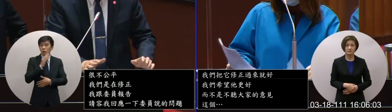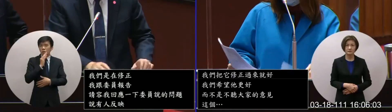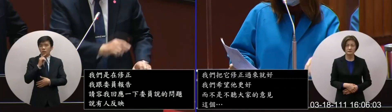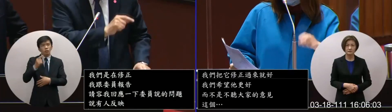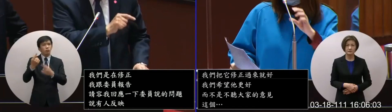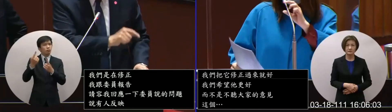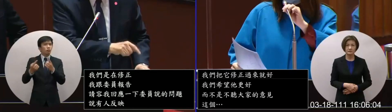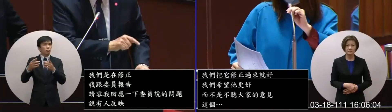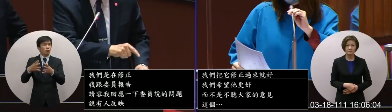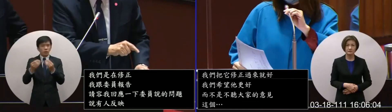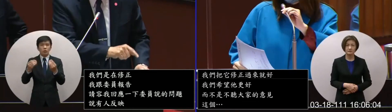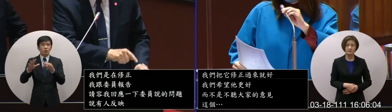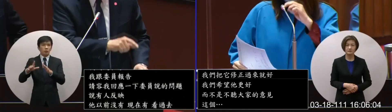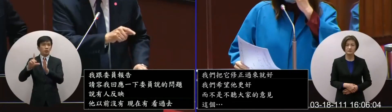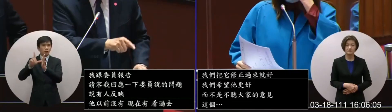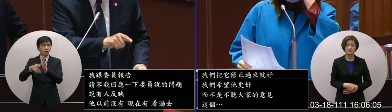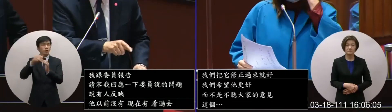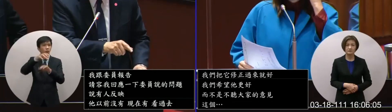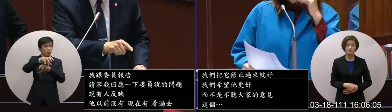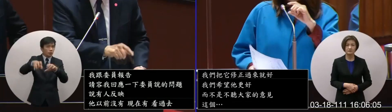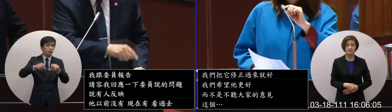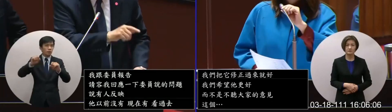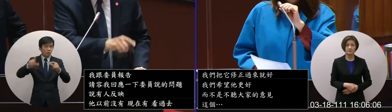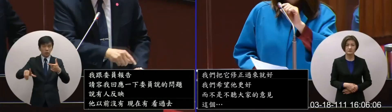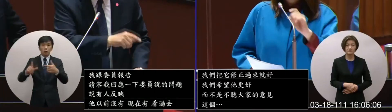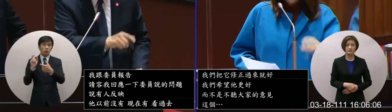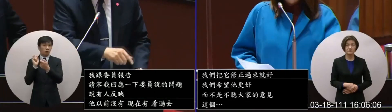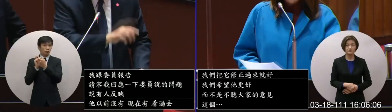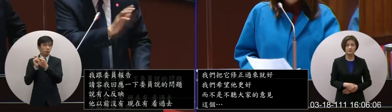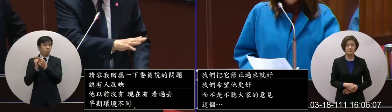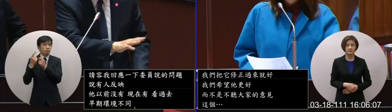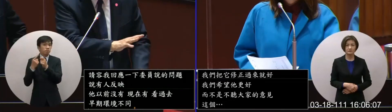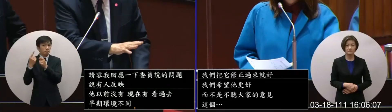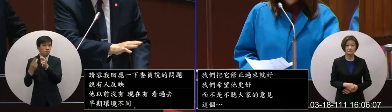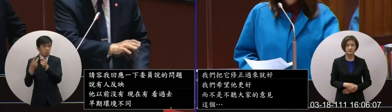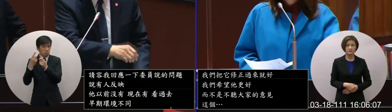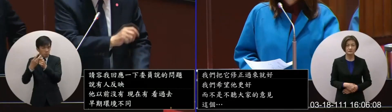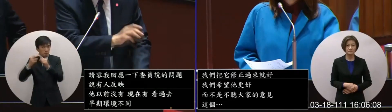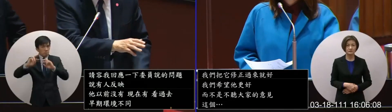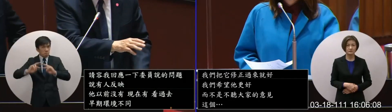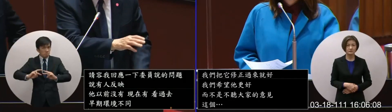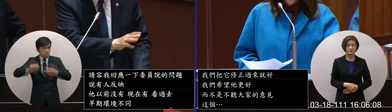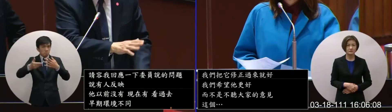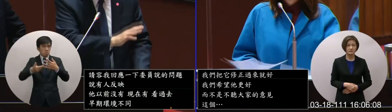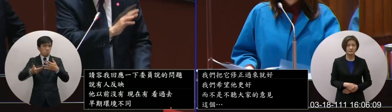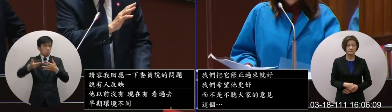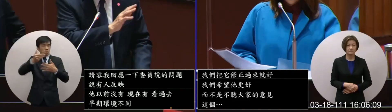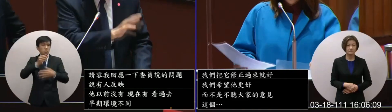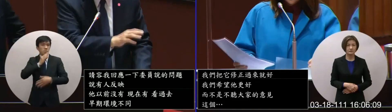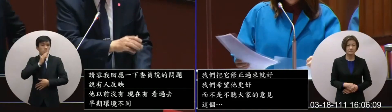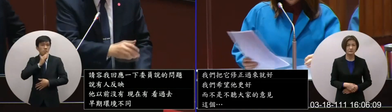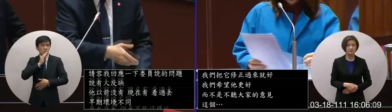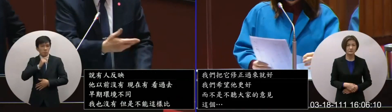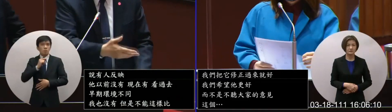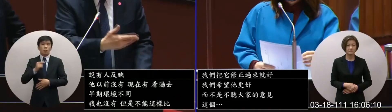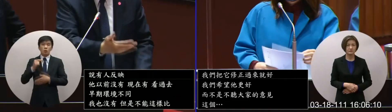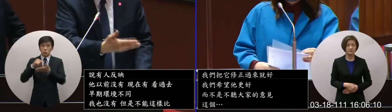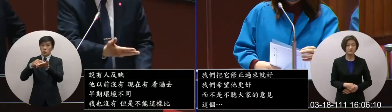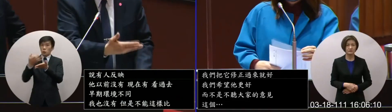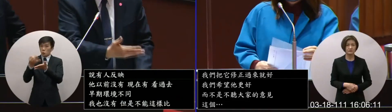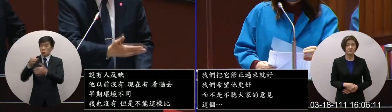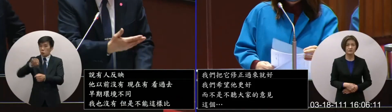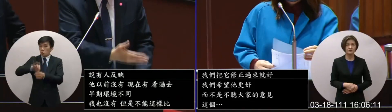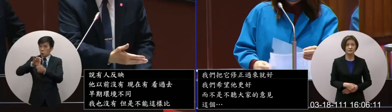环境不一样这个战备各装以这两年才在大力调整跟着他的预算以后